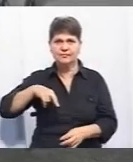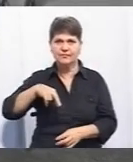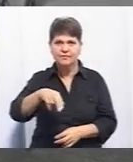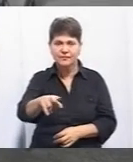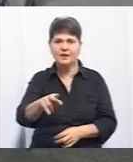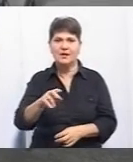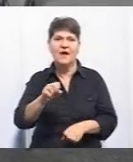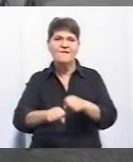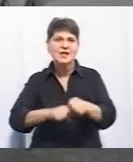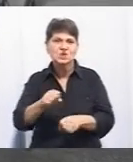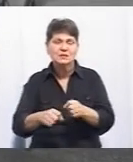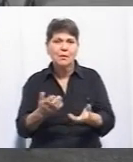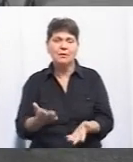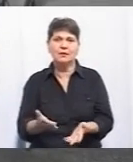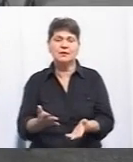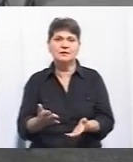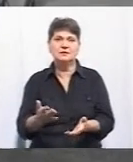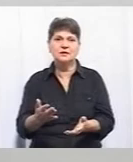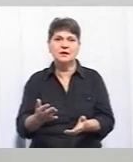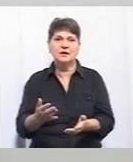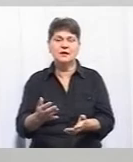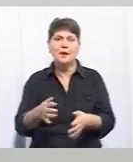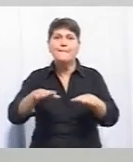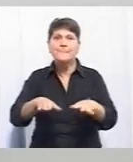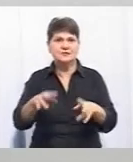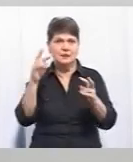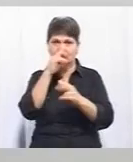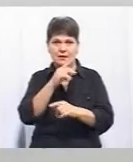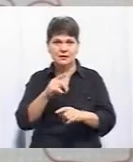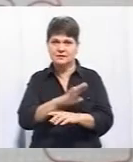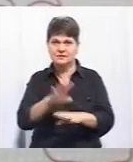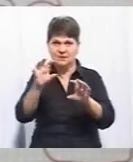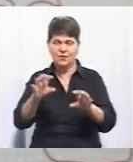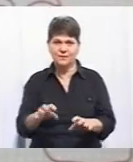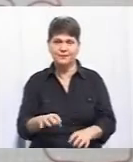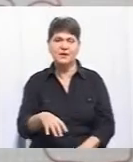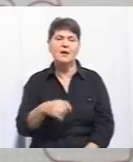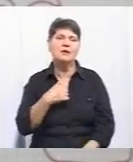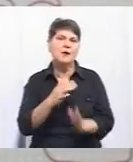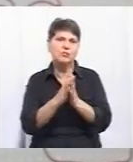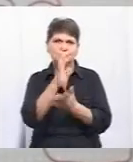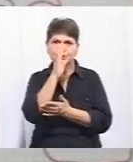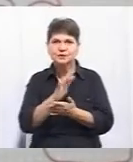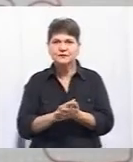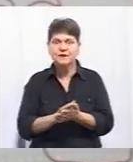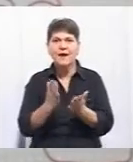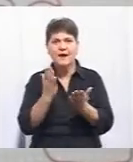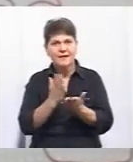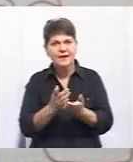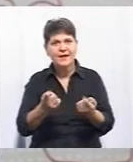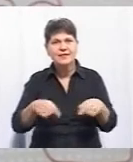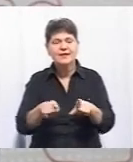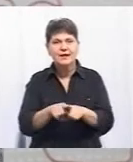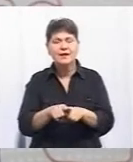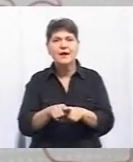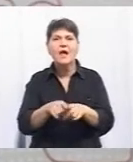пішоходи велосипедистів, які перетинають проїзну частину в неустановленому місті. Я перепрошую, а є якась кількість, скільки таких аварійних ділянок